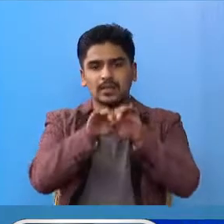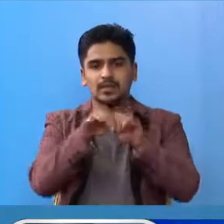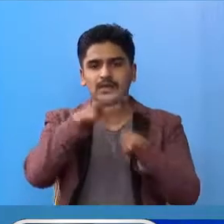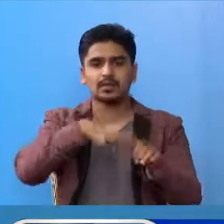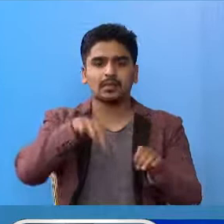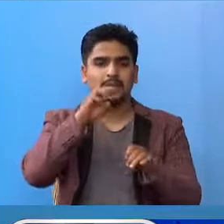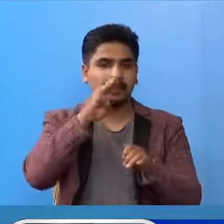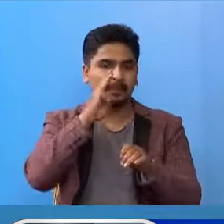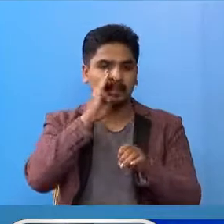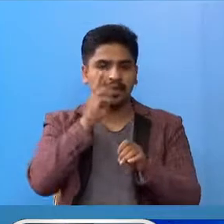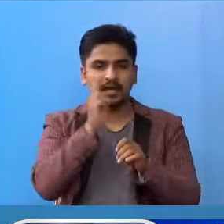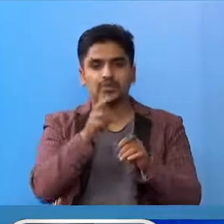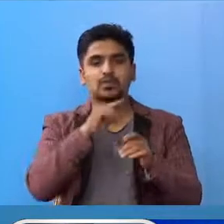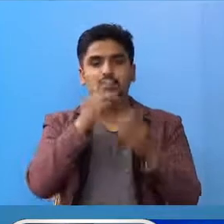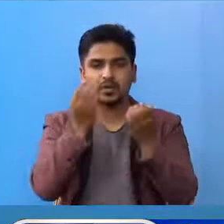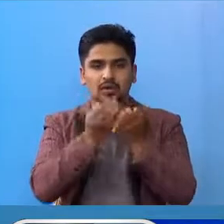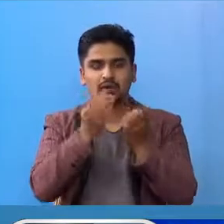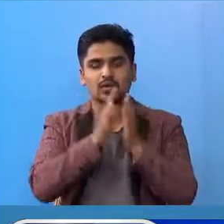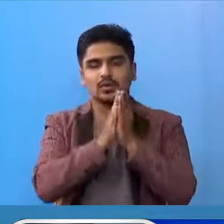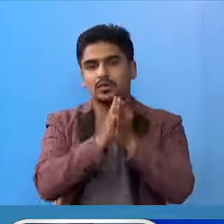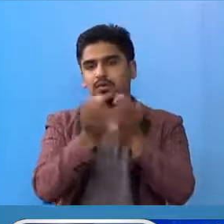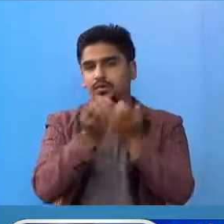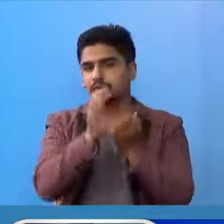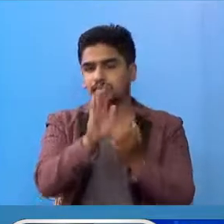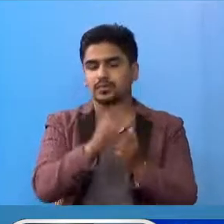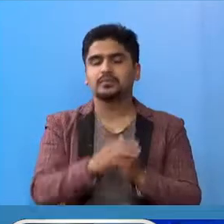सबई मा येस्तो नगर्नुहुना अमी